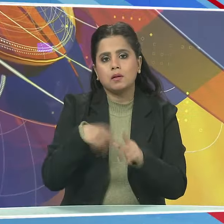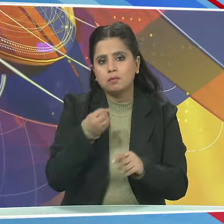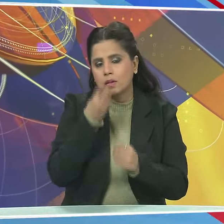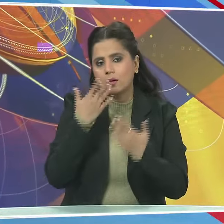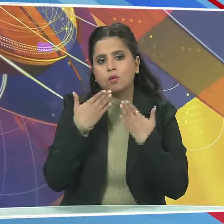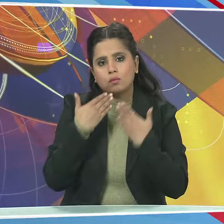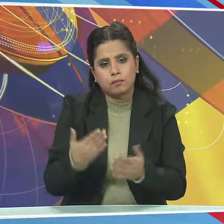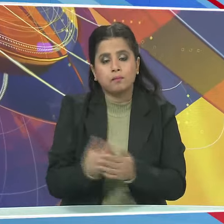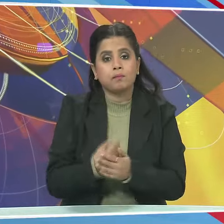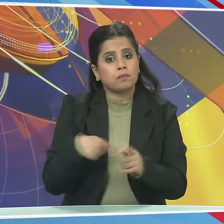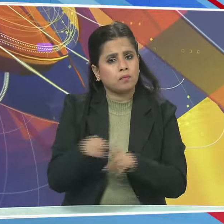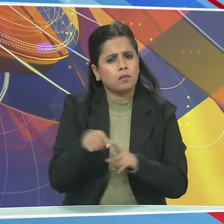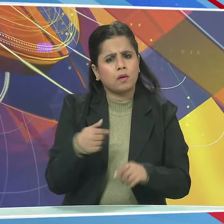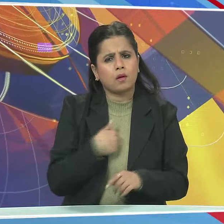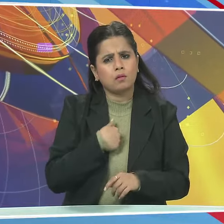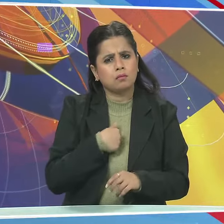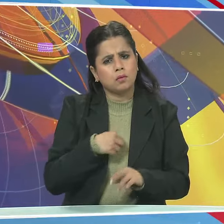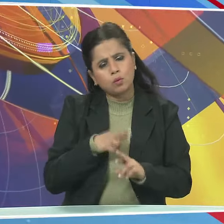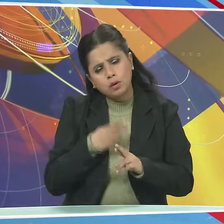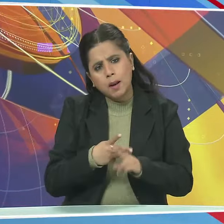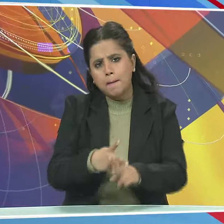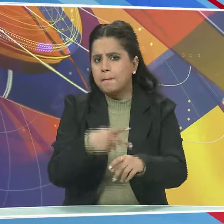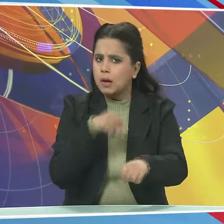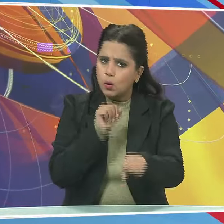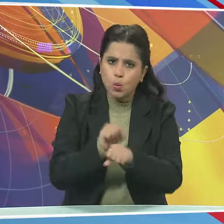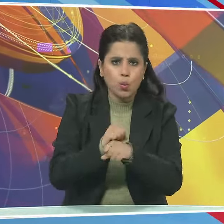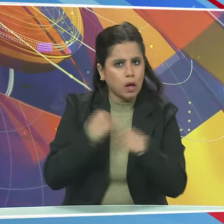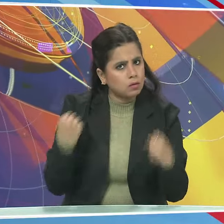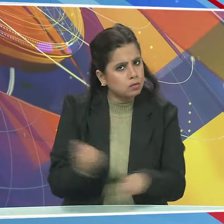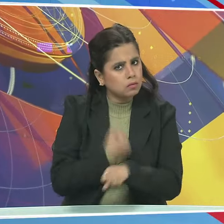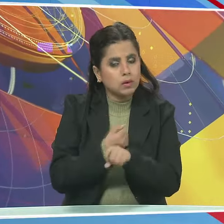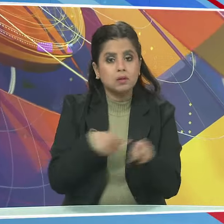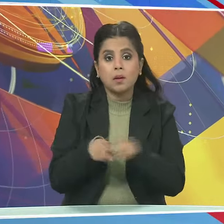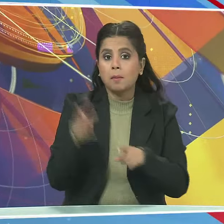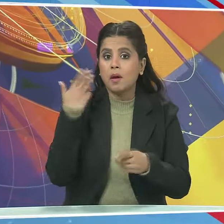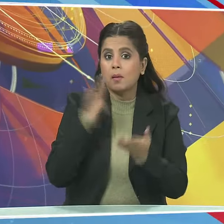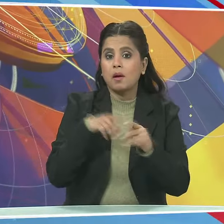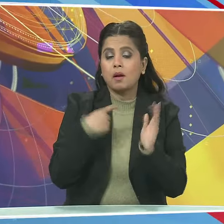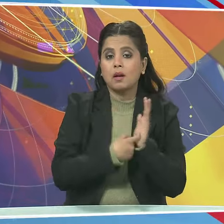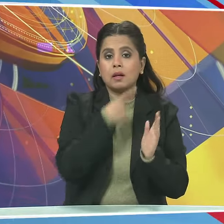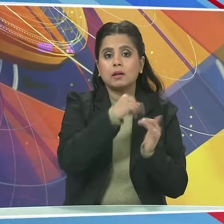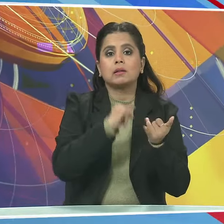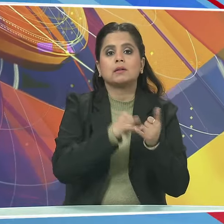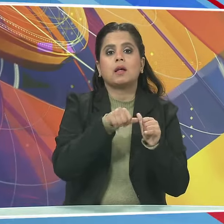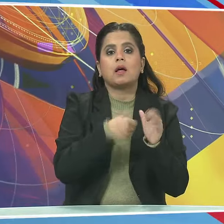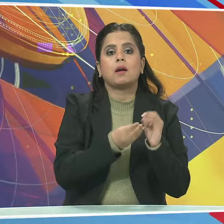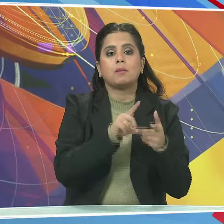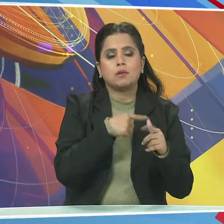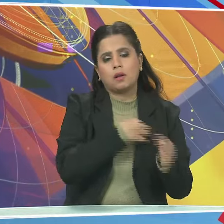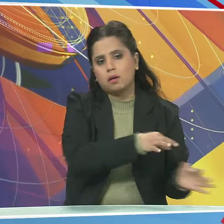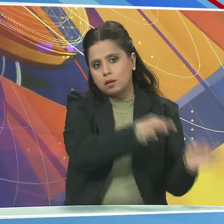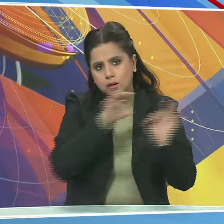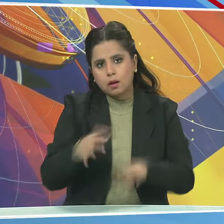मैं उसी गरिमा से सदन चलाऊंगा जिस तरह से पिछली मेयर सरबजीत कौर ने चलाया